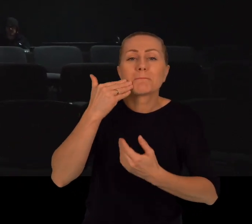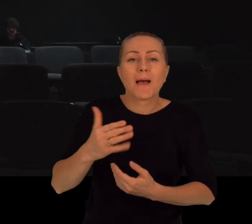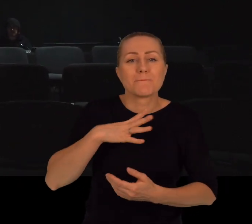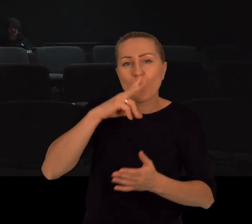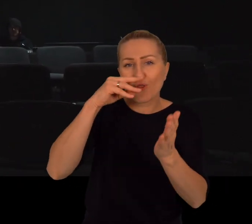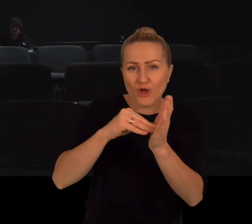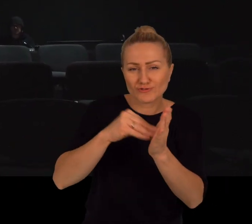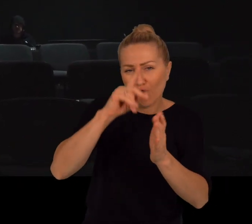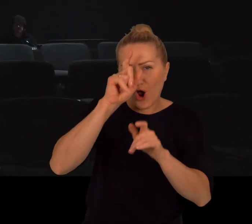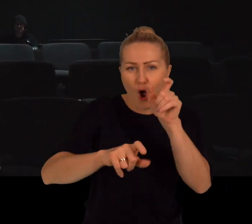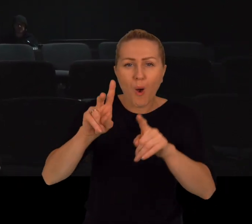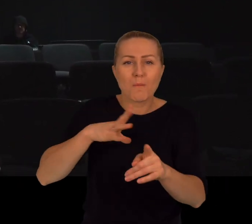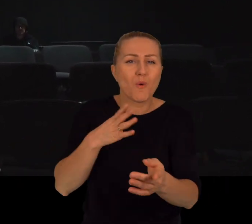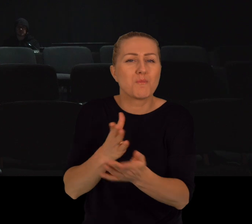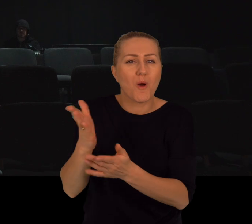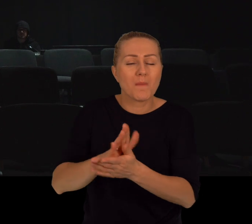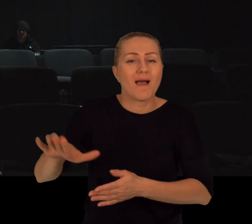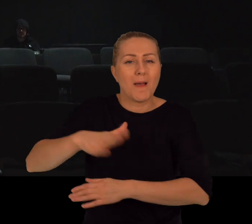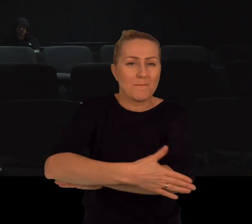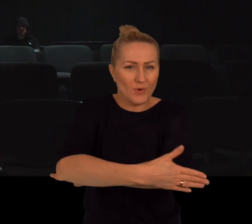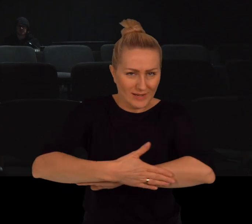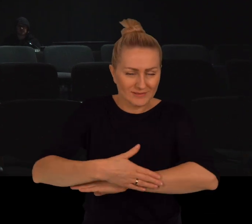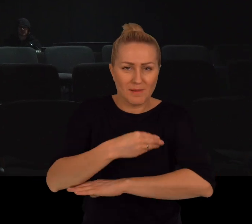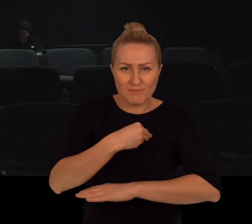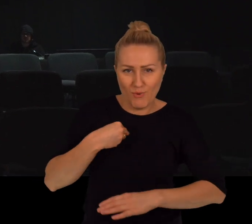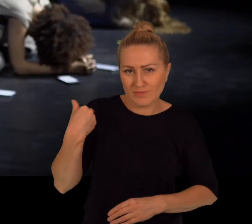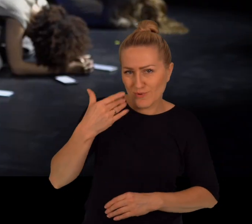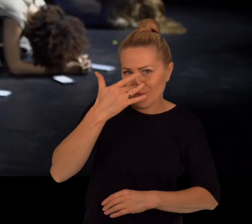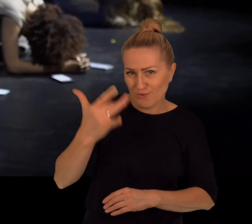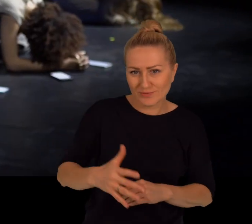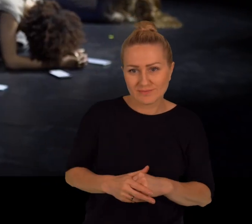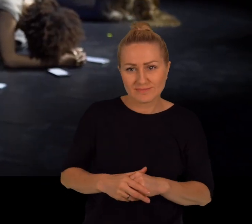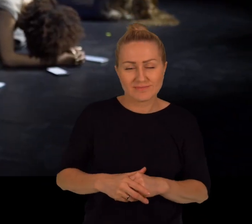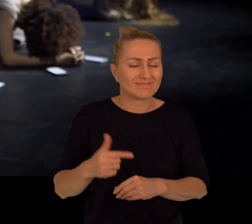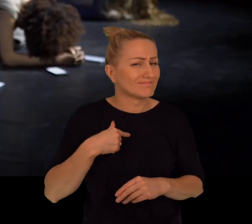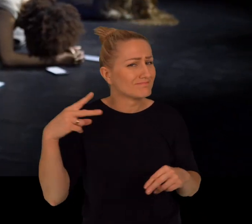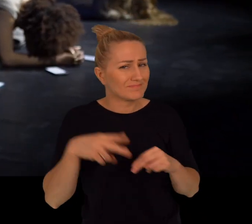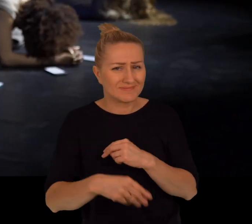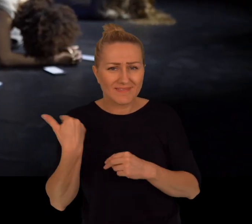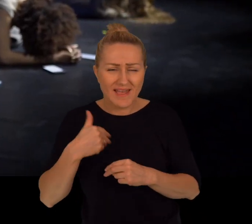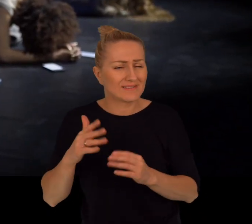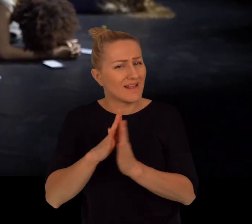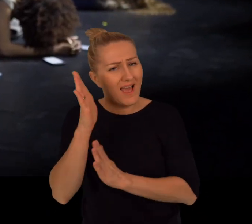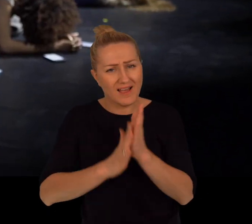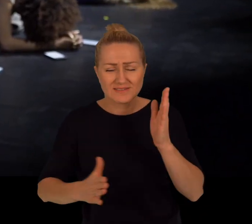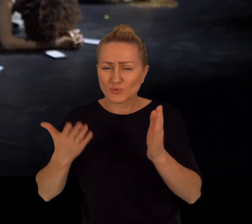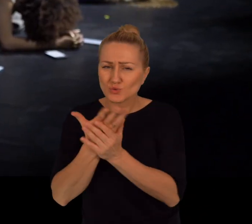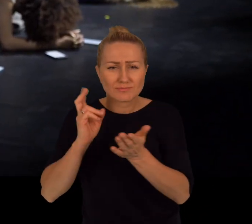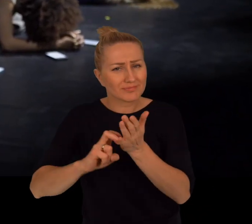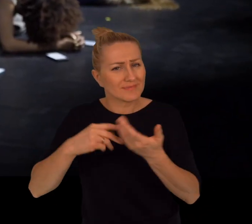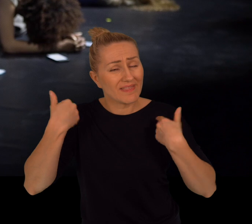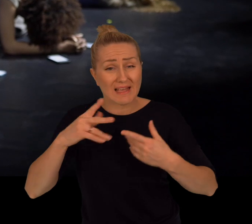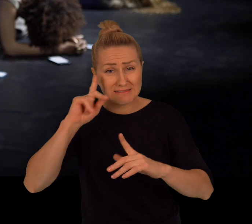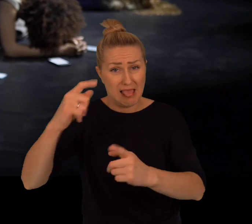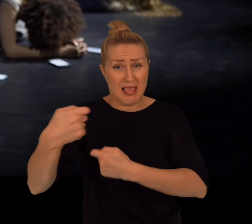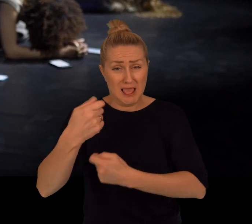of helping people with the people of Poland,-Białorusk. To be able to never go through the forest, to be